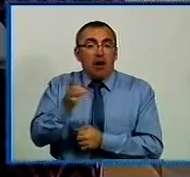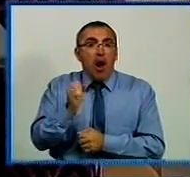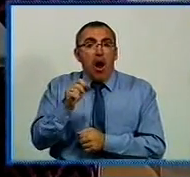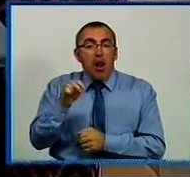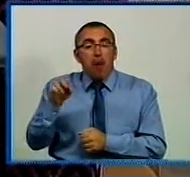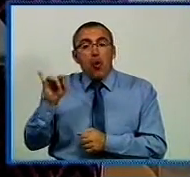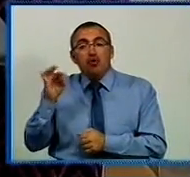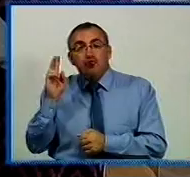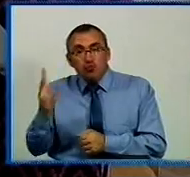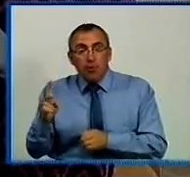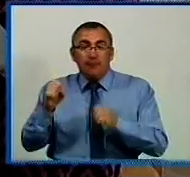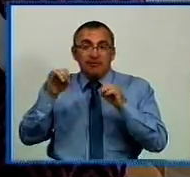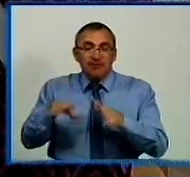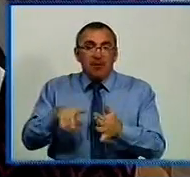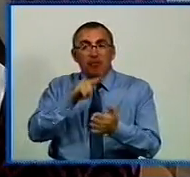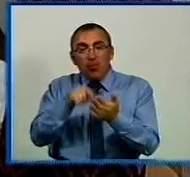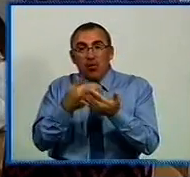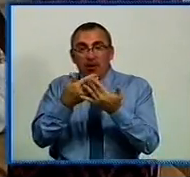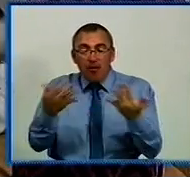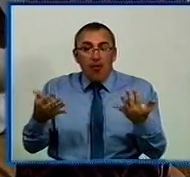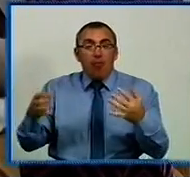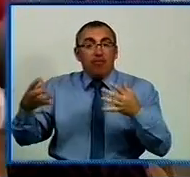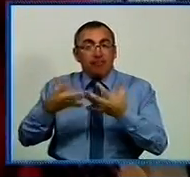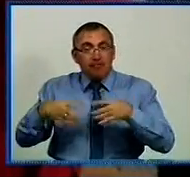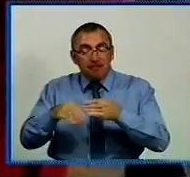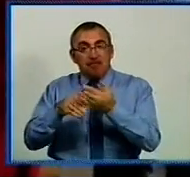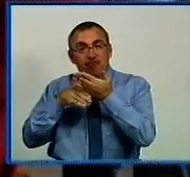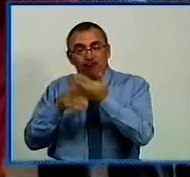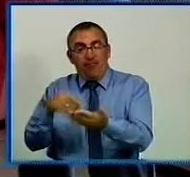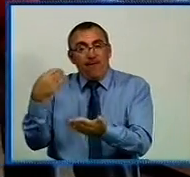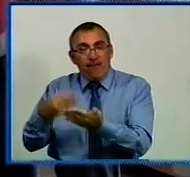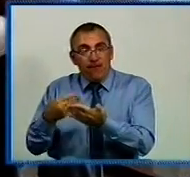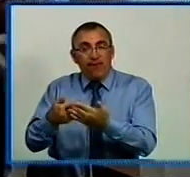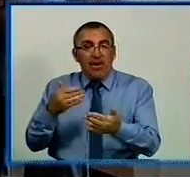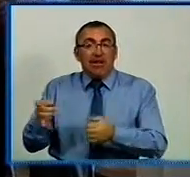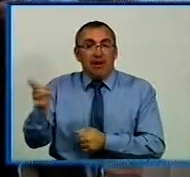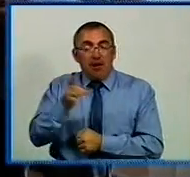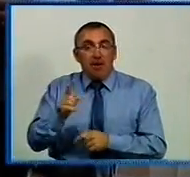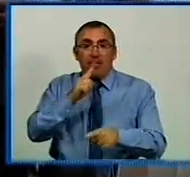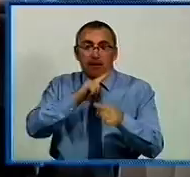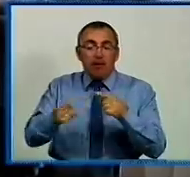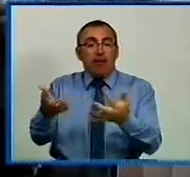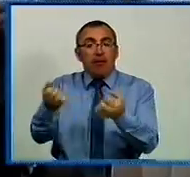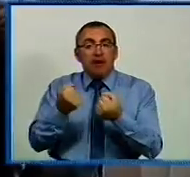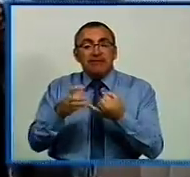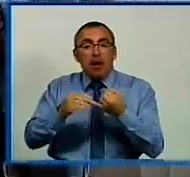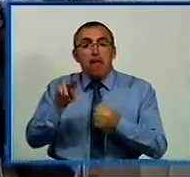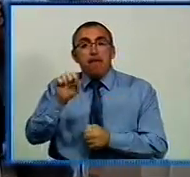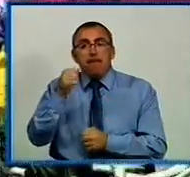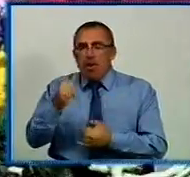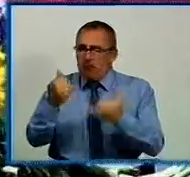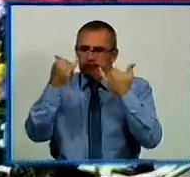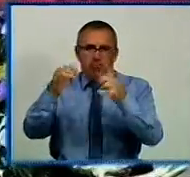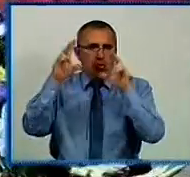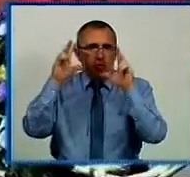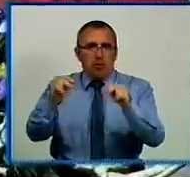Поліщук. Для вирішення соціально-побутових питань подружжя одержало фінансову підтримку від району і якнайшвидше отримає земельний пай, обіцяє голова.